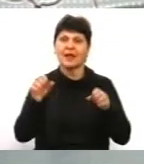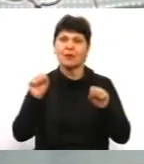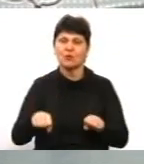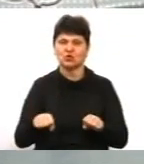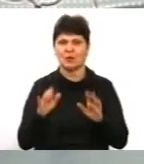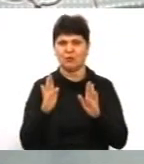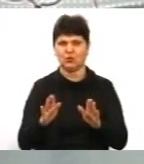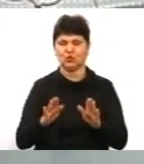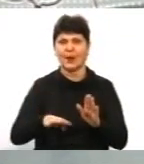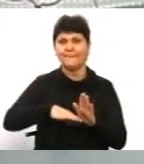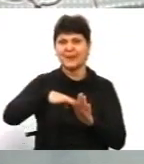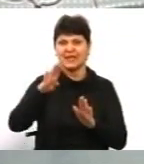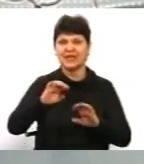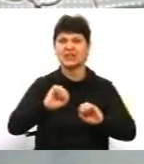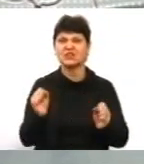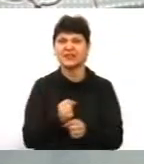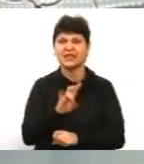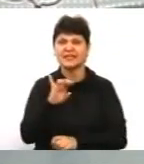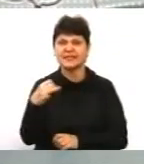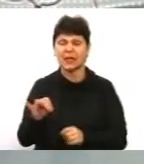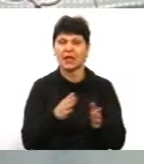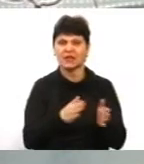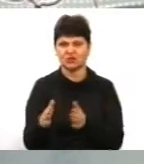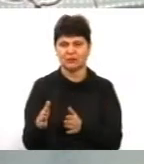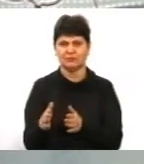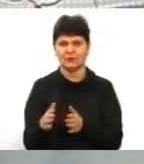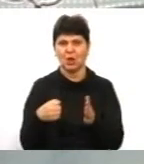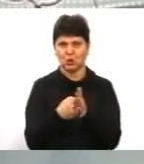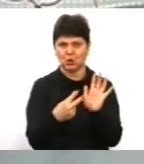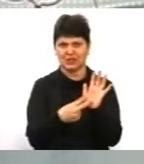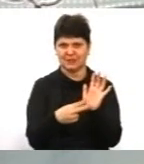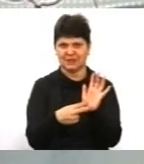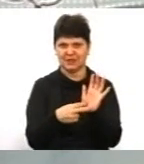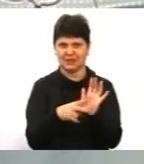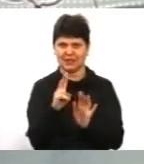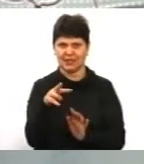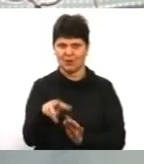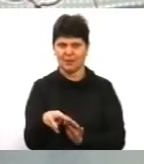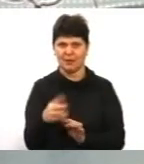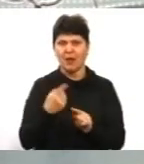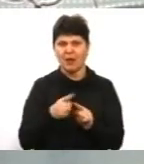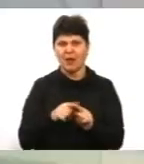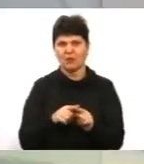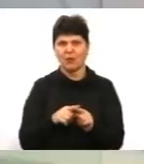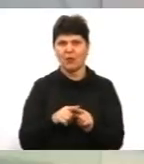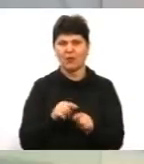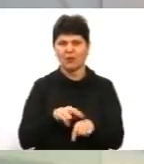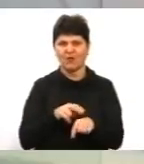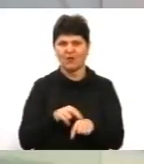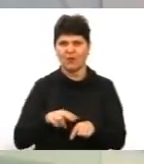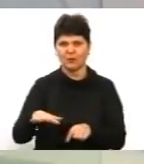швидкісний режим незначно до 70 км на годину. Це в правовому полі. За